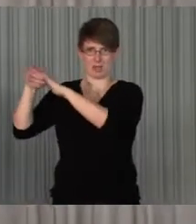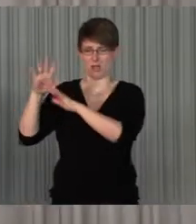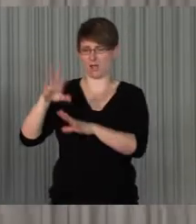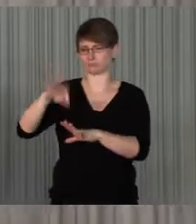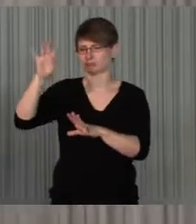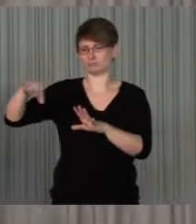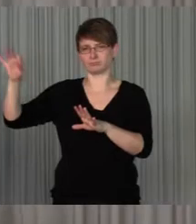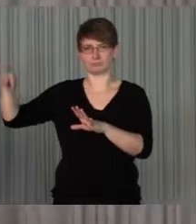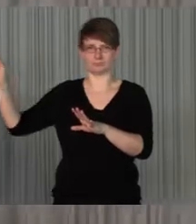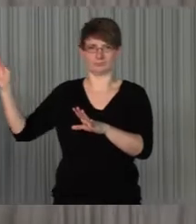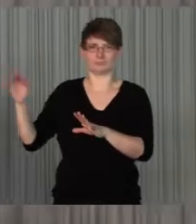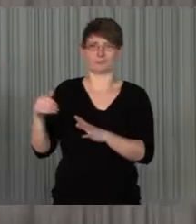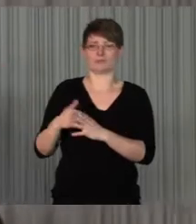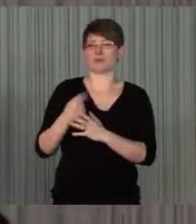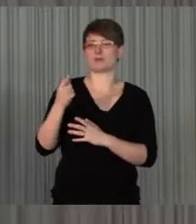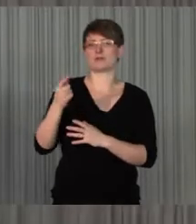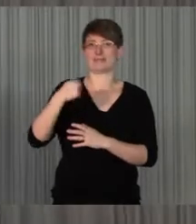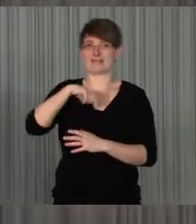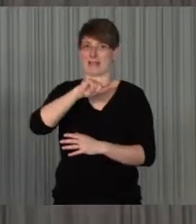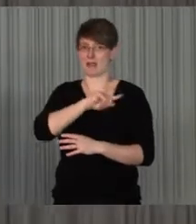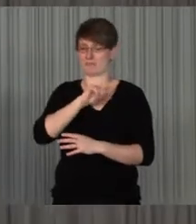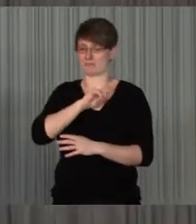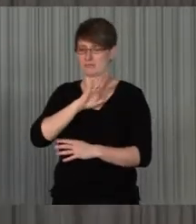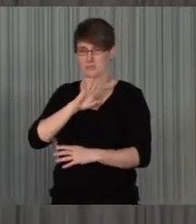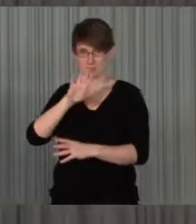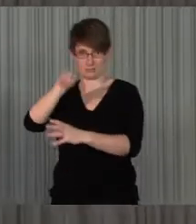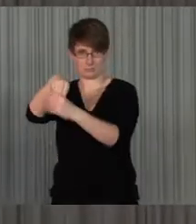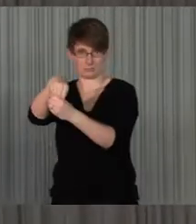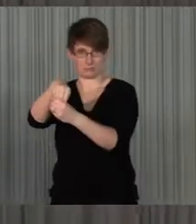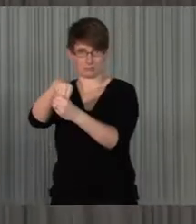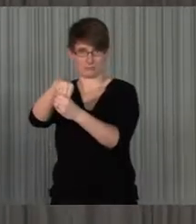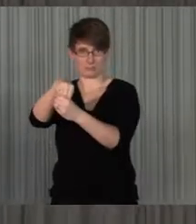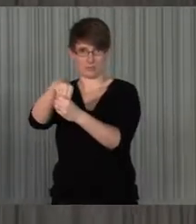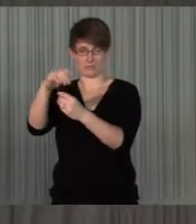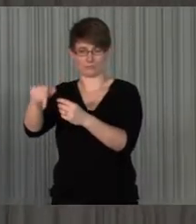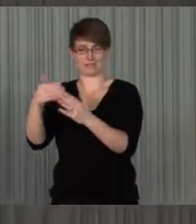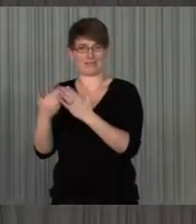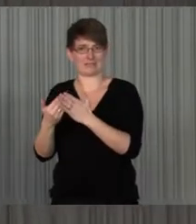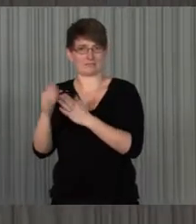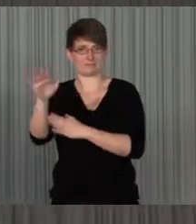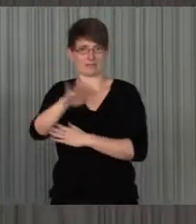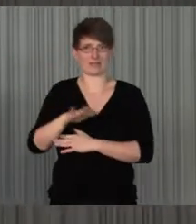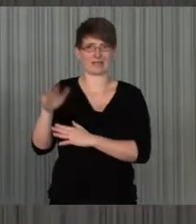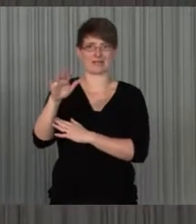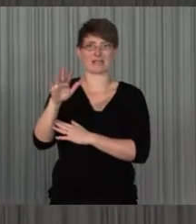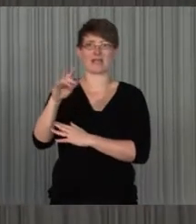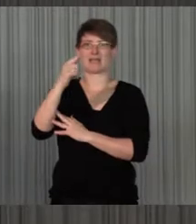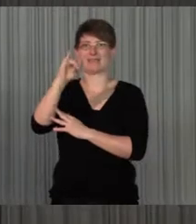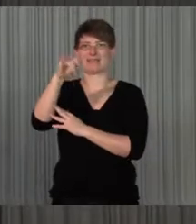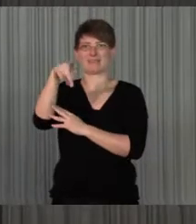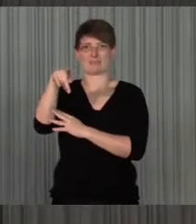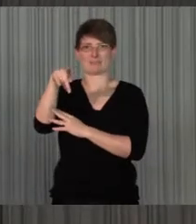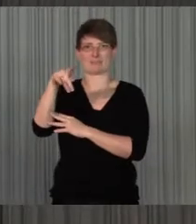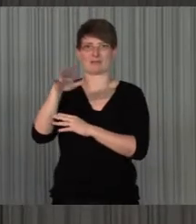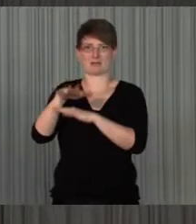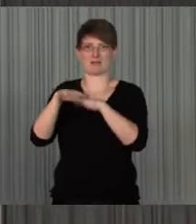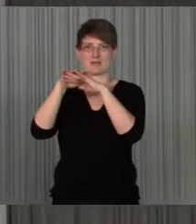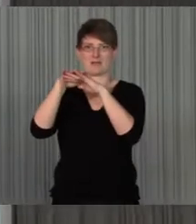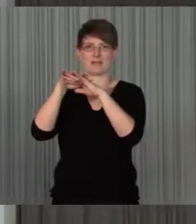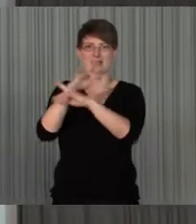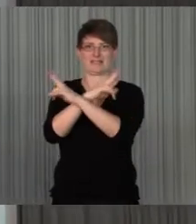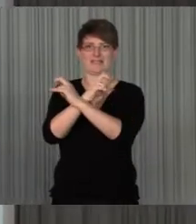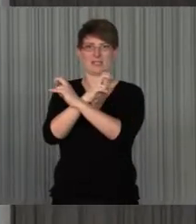und dann das Cluster, wo ich mitarbeite und das sozusagen geht für den Bereich, ist eben das TIP-Cluster, Technology